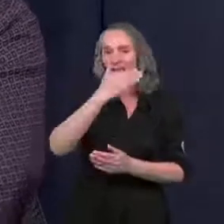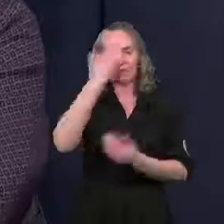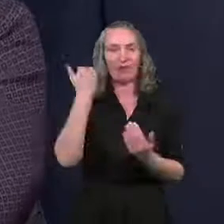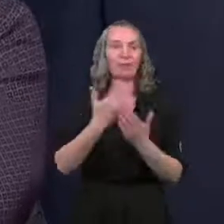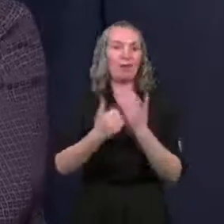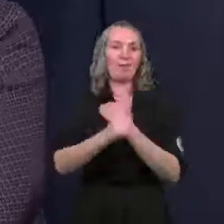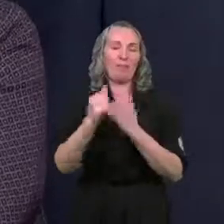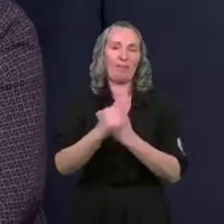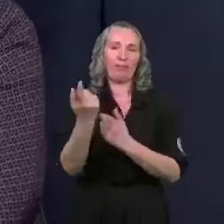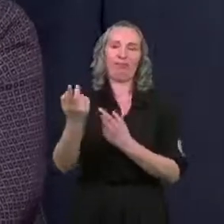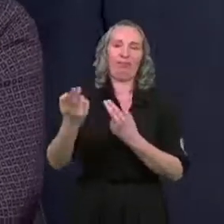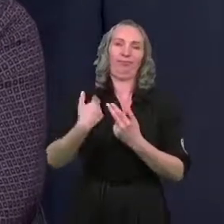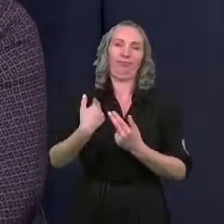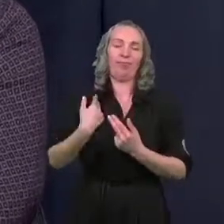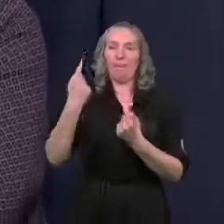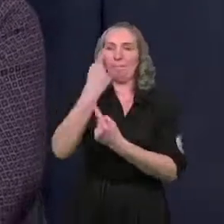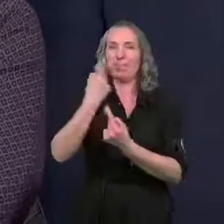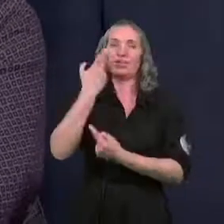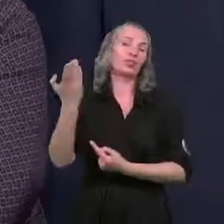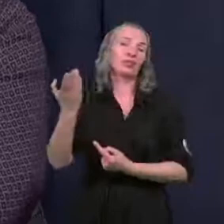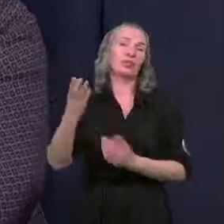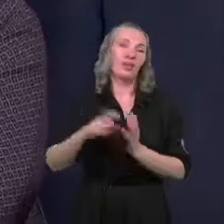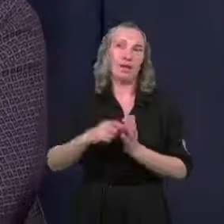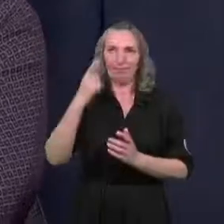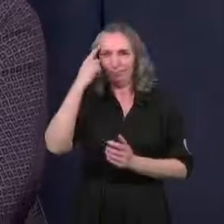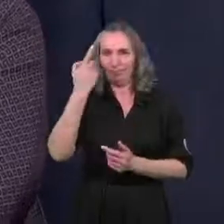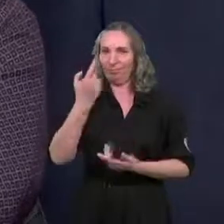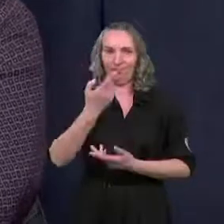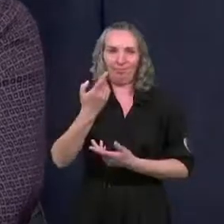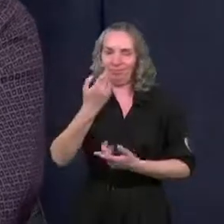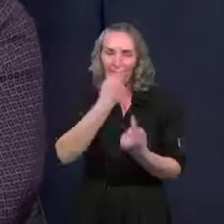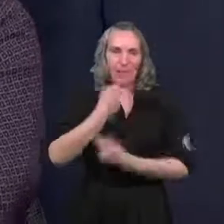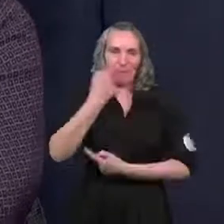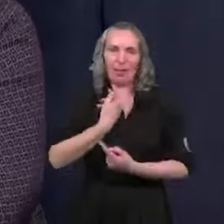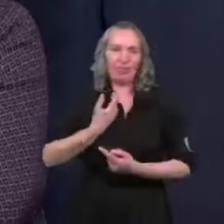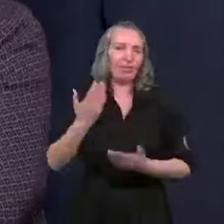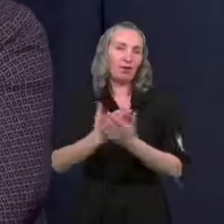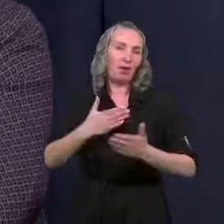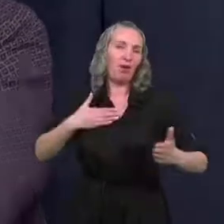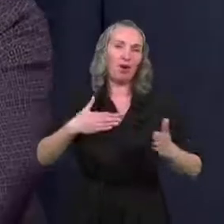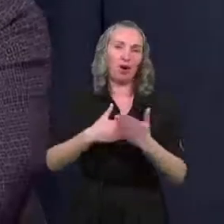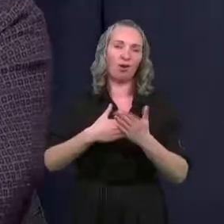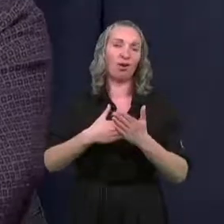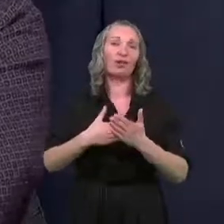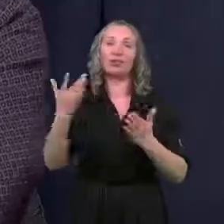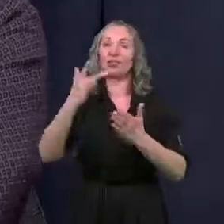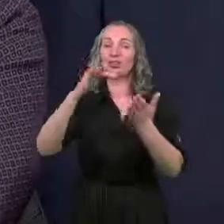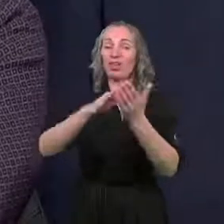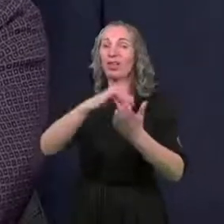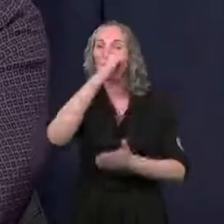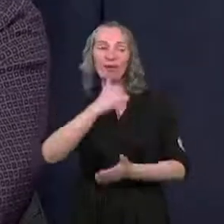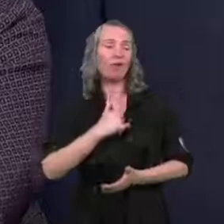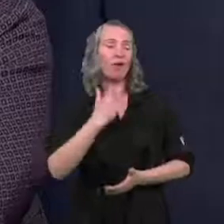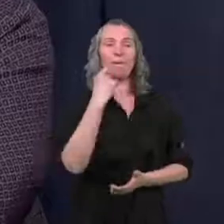taki sposób akurat myślenia. Mi do głowy by nie przyszło, bo dla mnie jedynym ograniczeniem na to, że gdzieś nie mogę